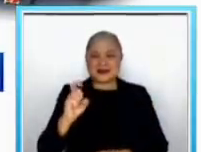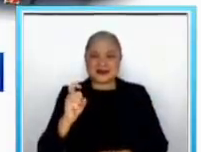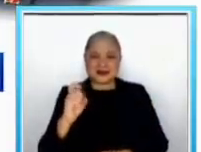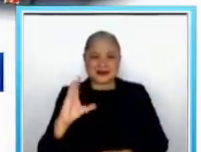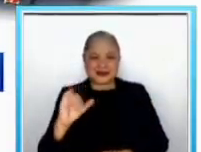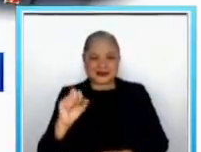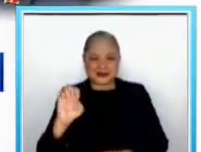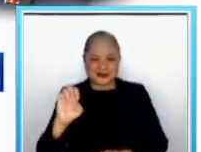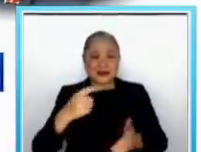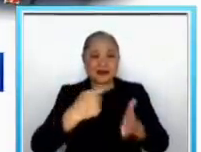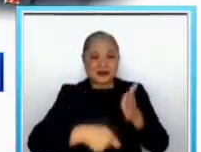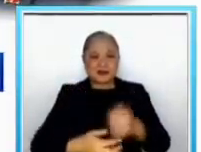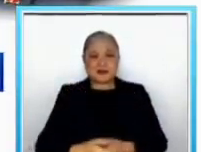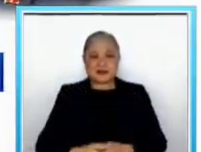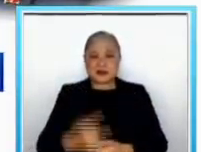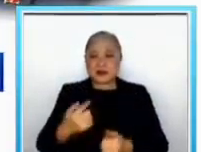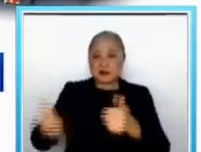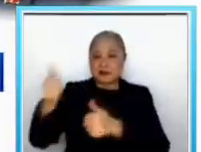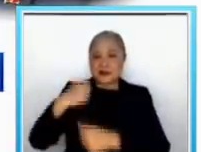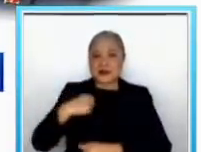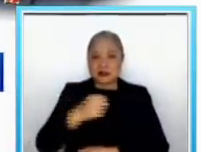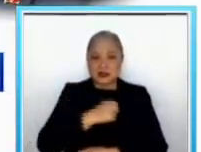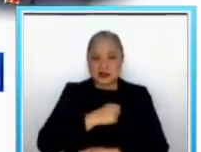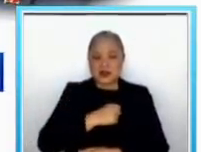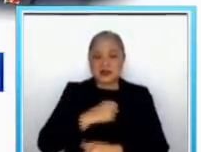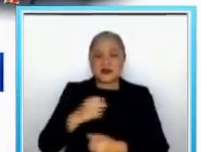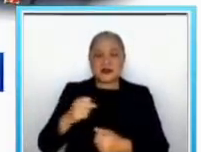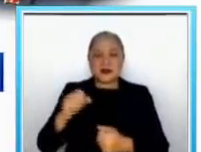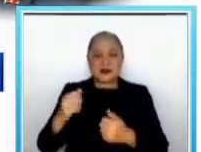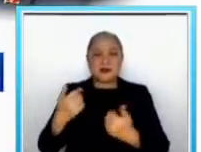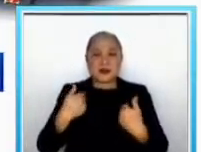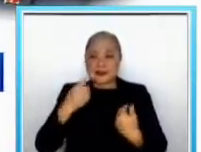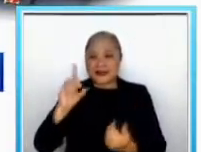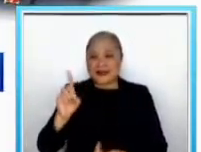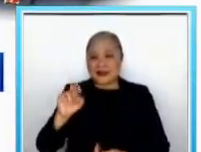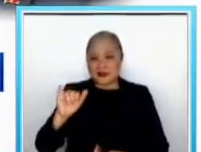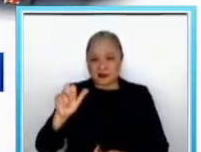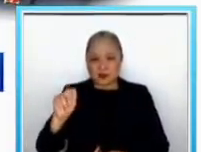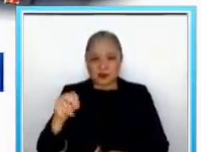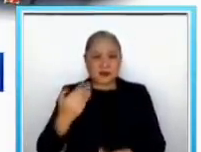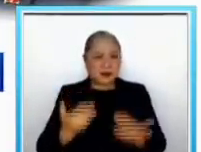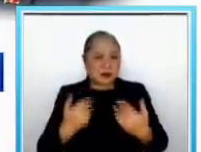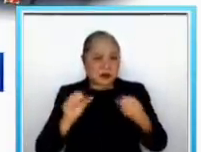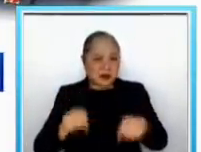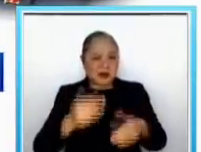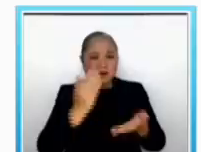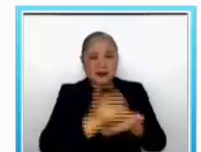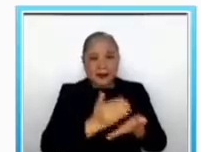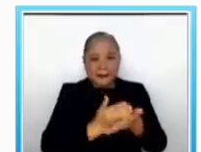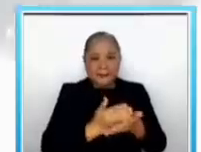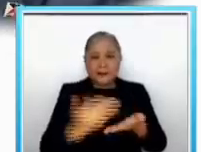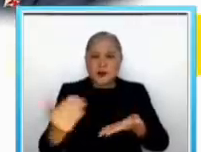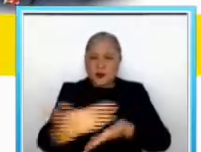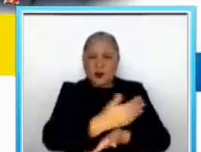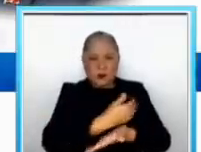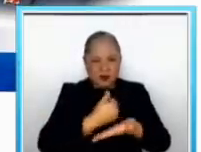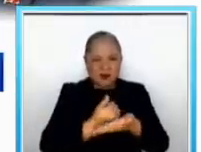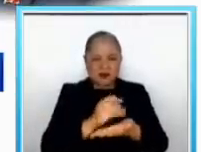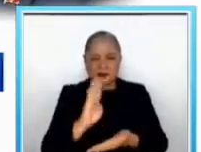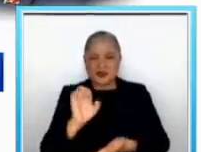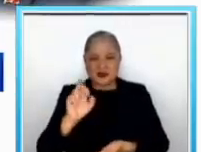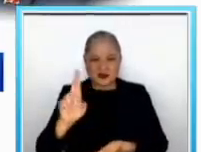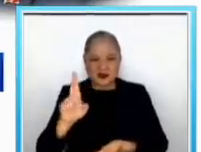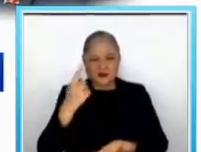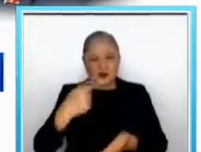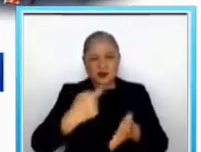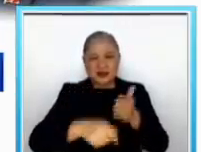Minority Leader Franklin Drilon Maaaring ipatigan ng Finance Department at Bureau of Internal Revenue Ang pangongolekta nito Hindi naman daw itinali